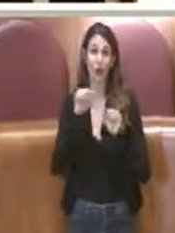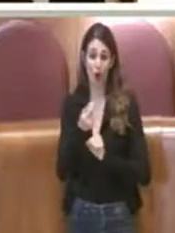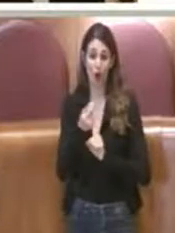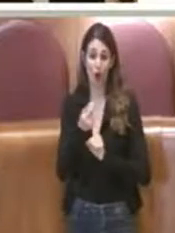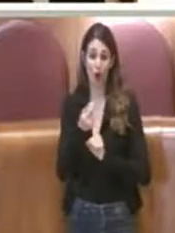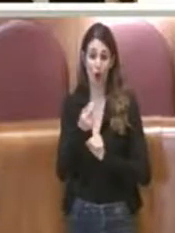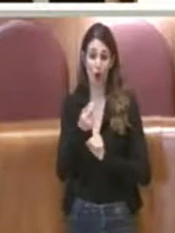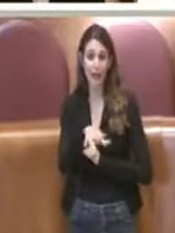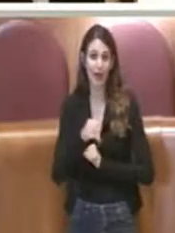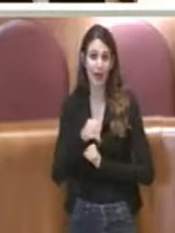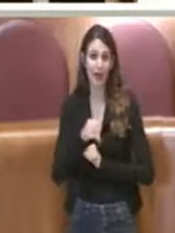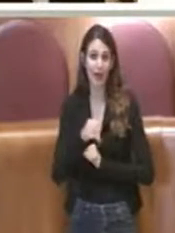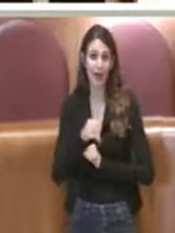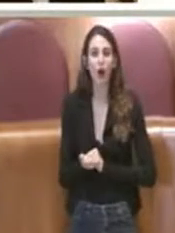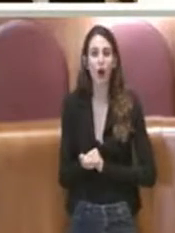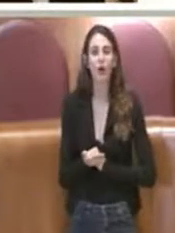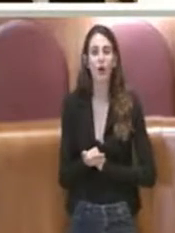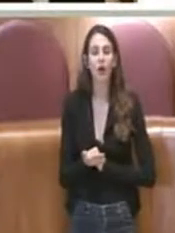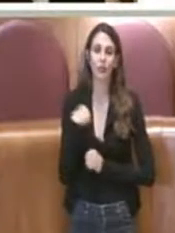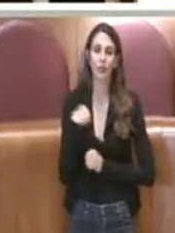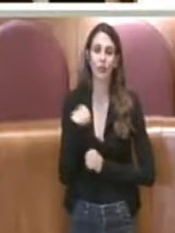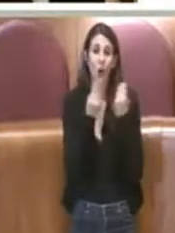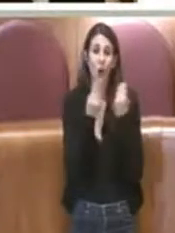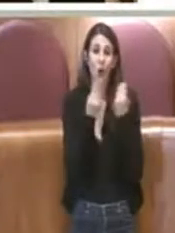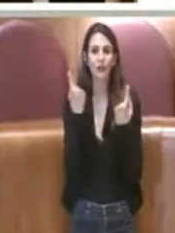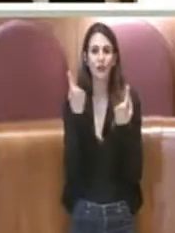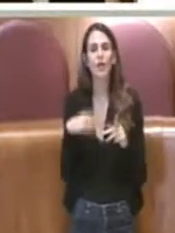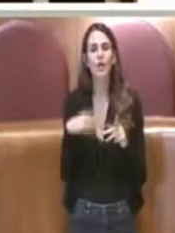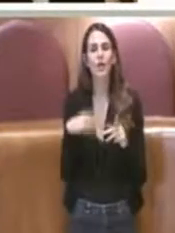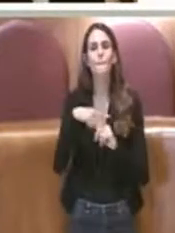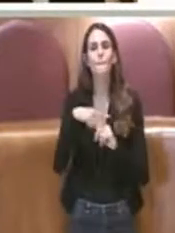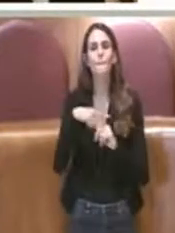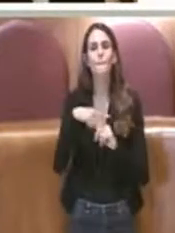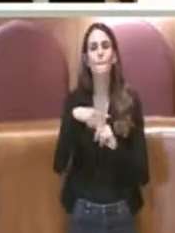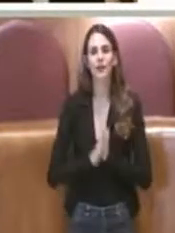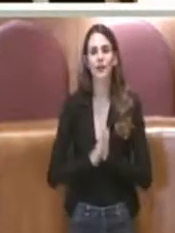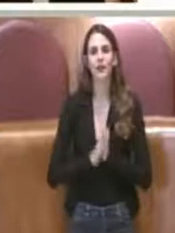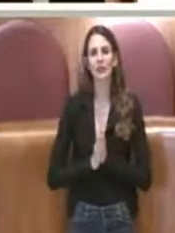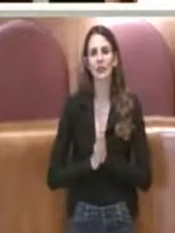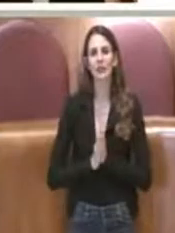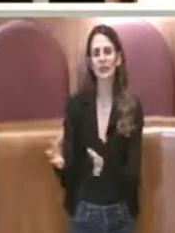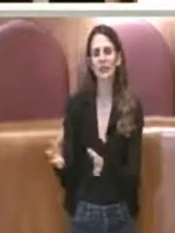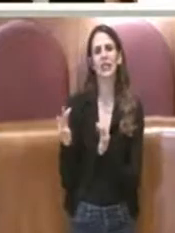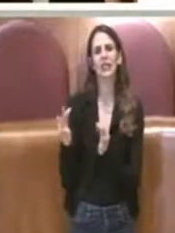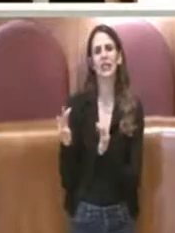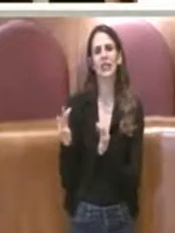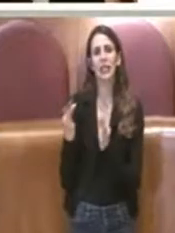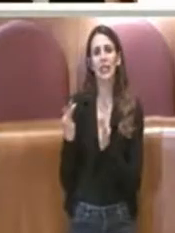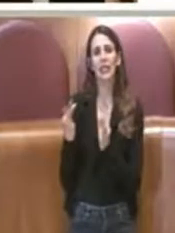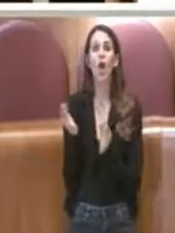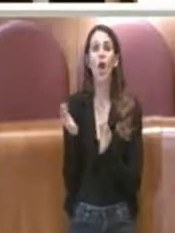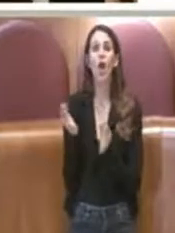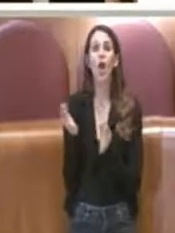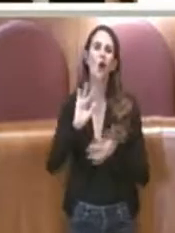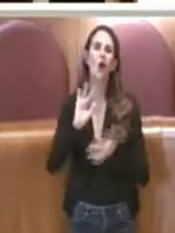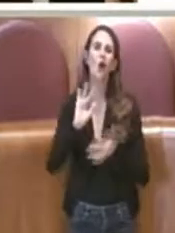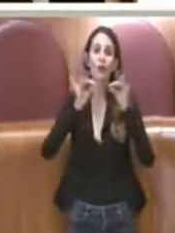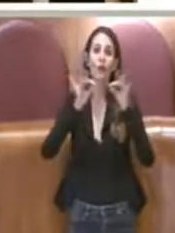spetta. Io credo che questo sia un fatto positivo. Al di là delle critiche e del si poteva fare meglio,